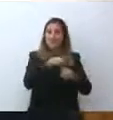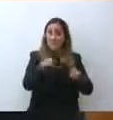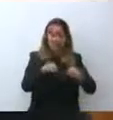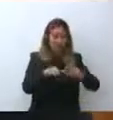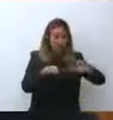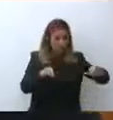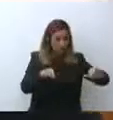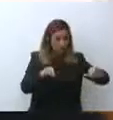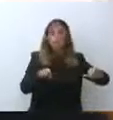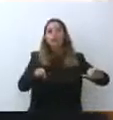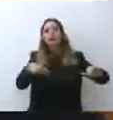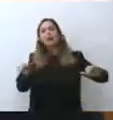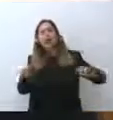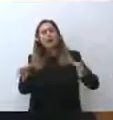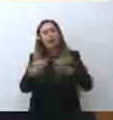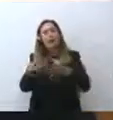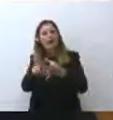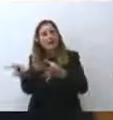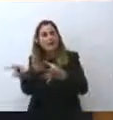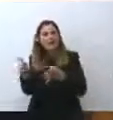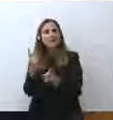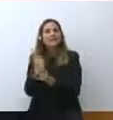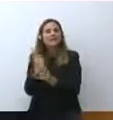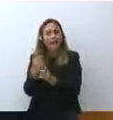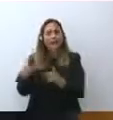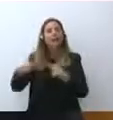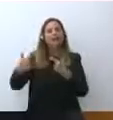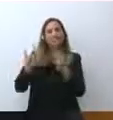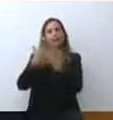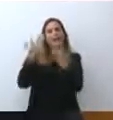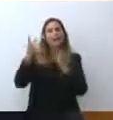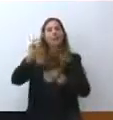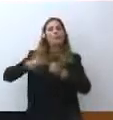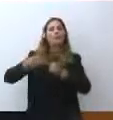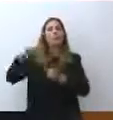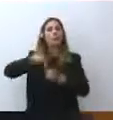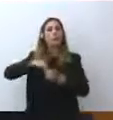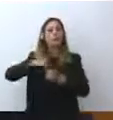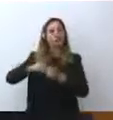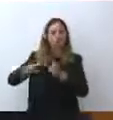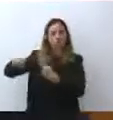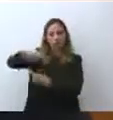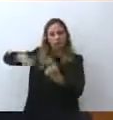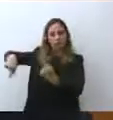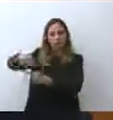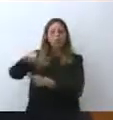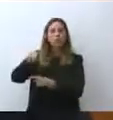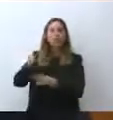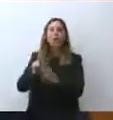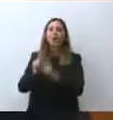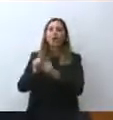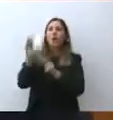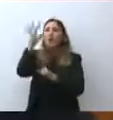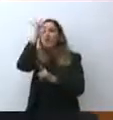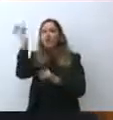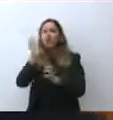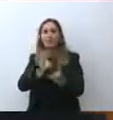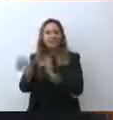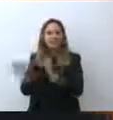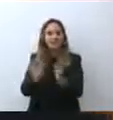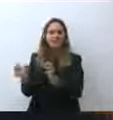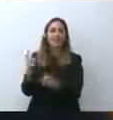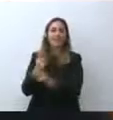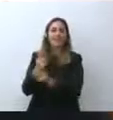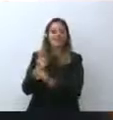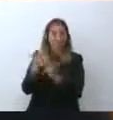i partiti che fanno, come dire, che devono fare i loro chiarimenti politici, chiarirsi al loro interno tra le loro varie anime. E poi è